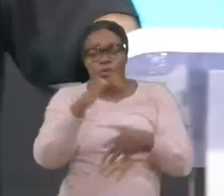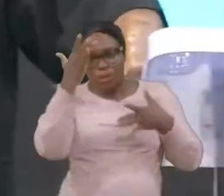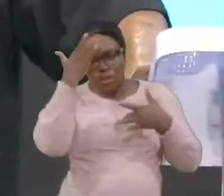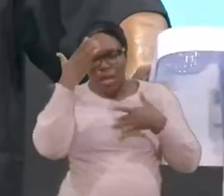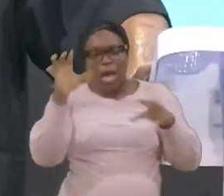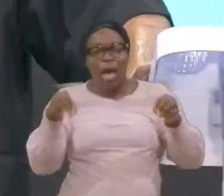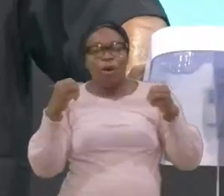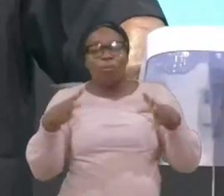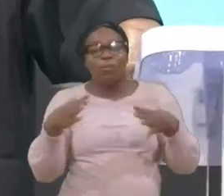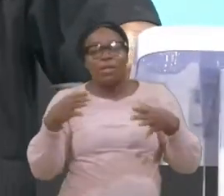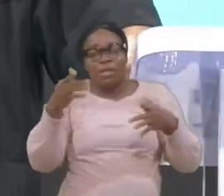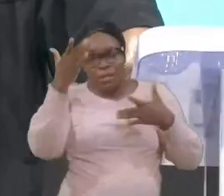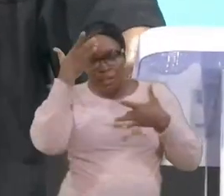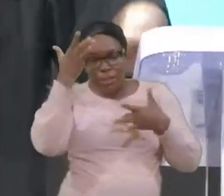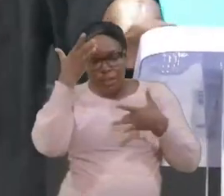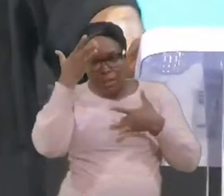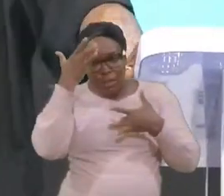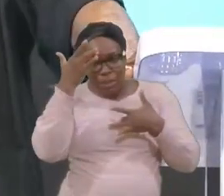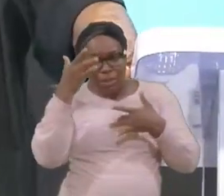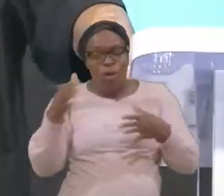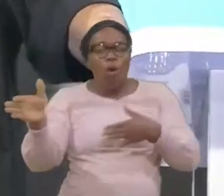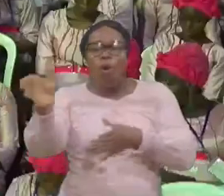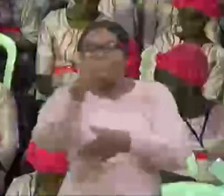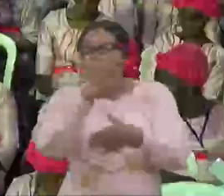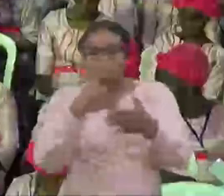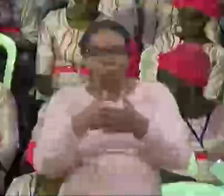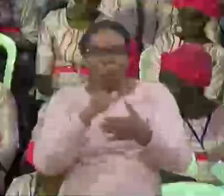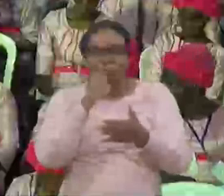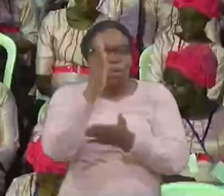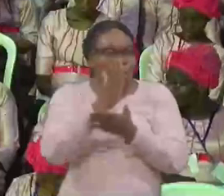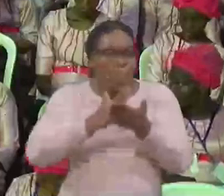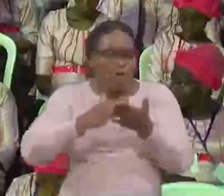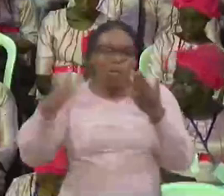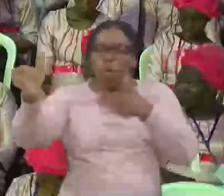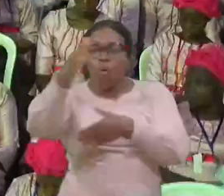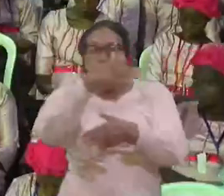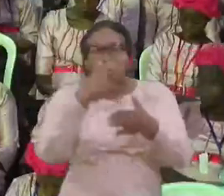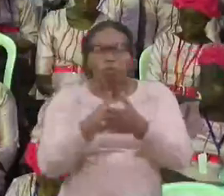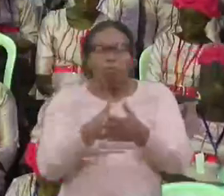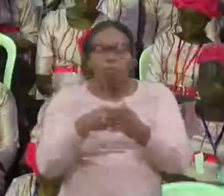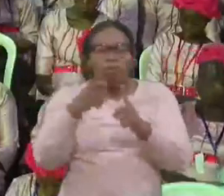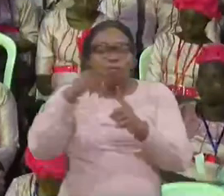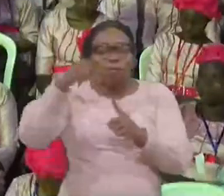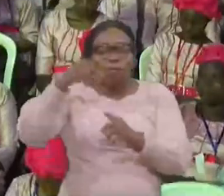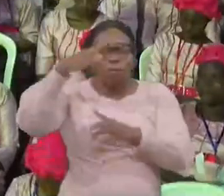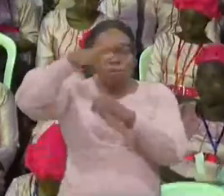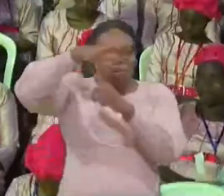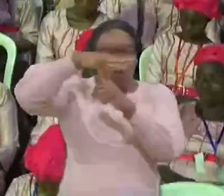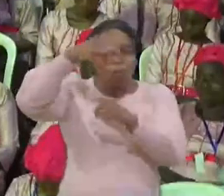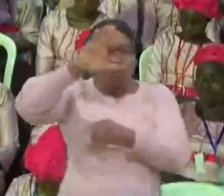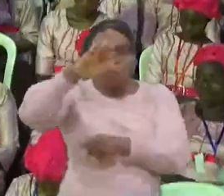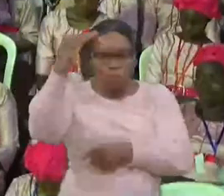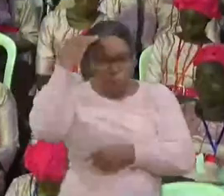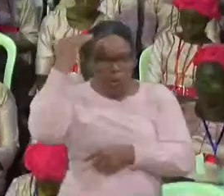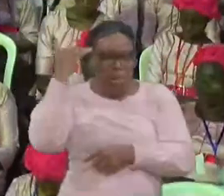maladies, Dieu va-t-il guérir ce soir, Tout, Tout, Toutes les maladies, De la plante, De la tête, De ta tête,